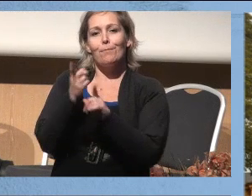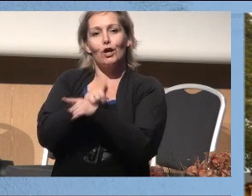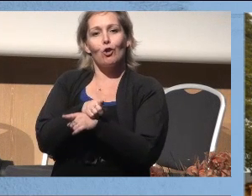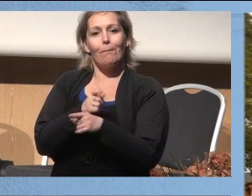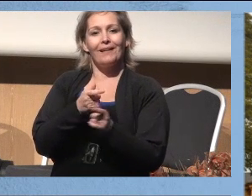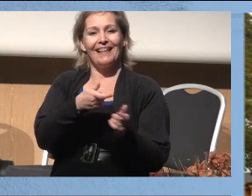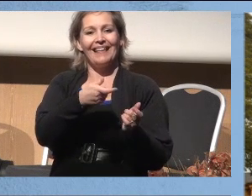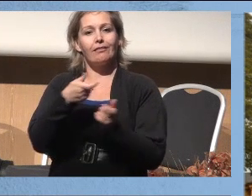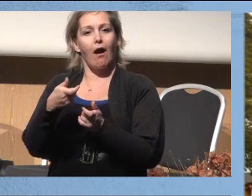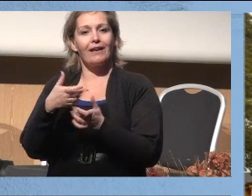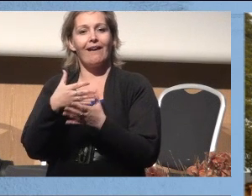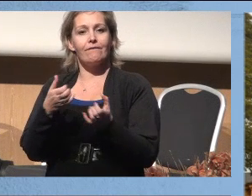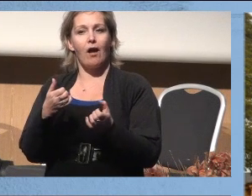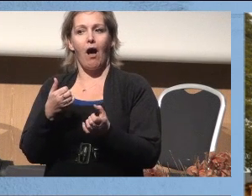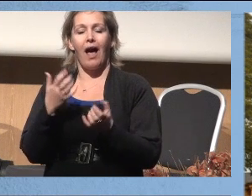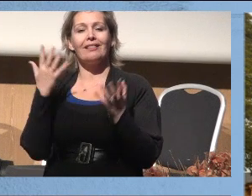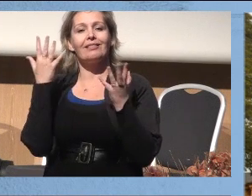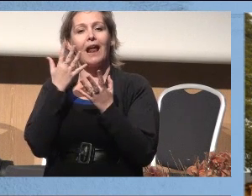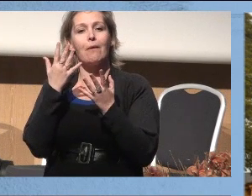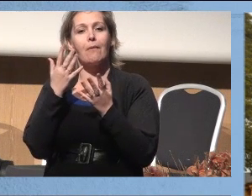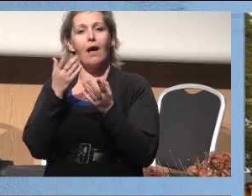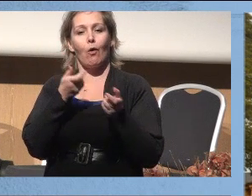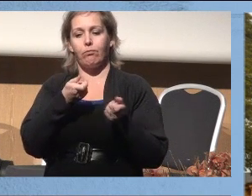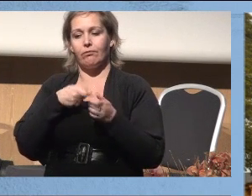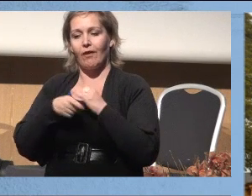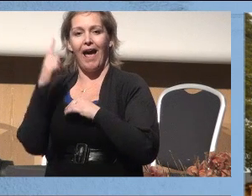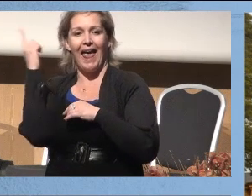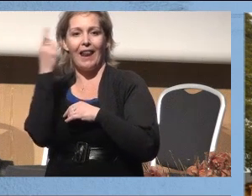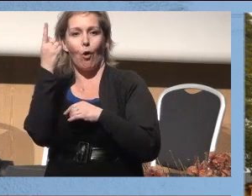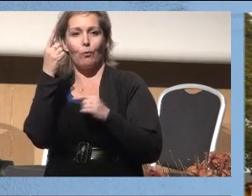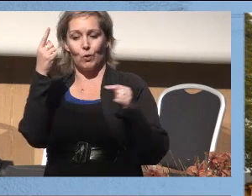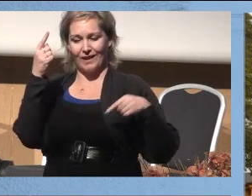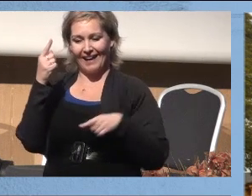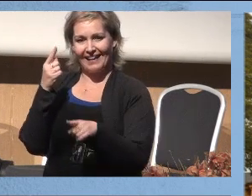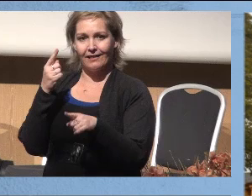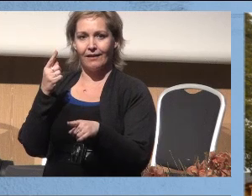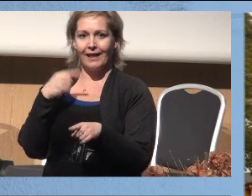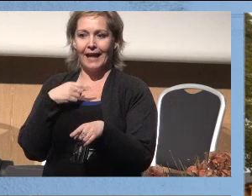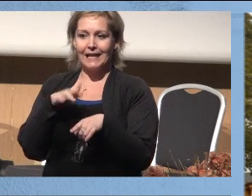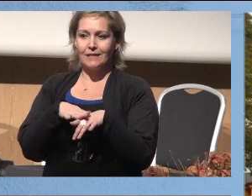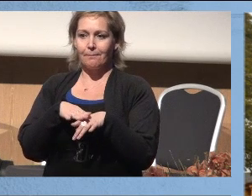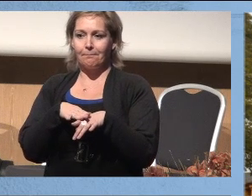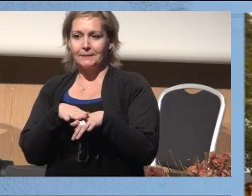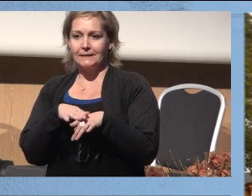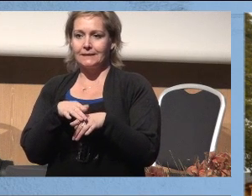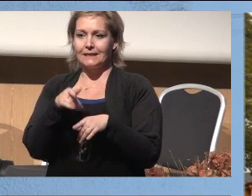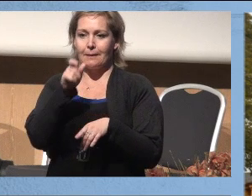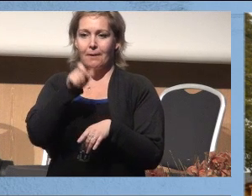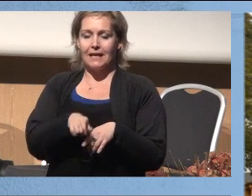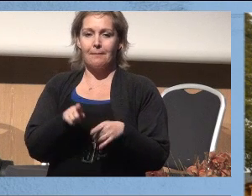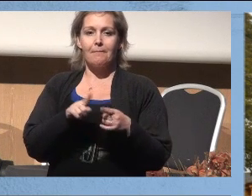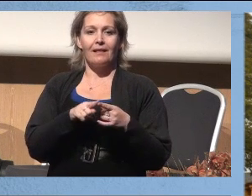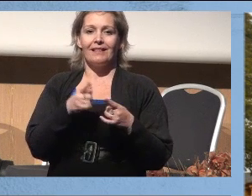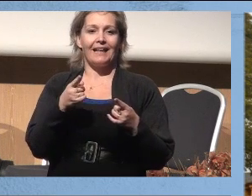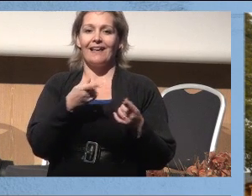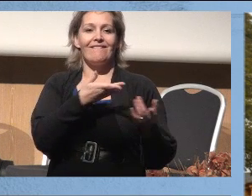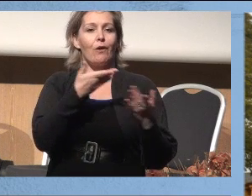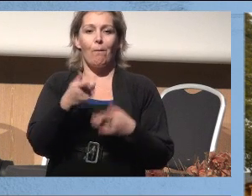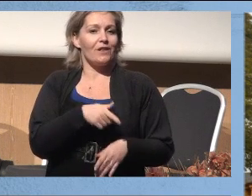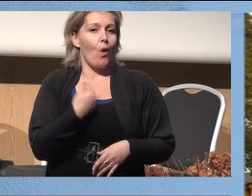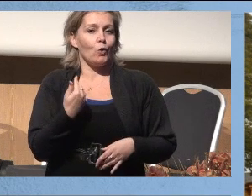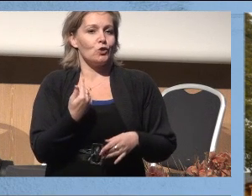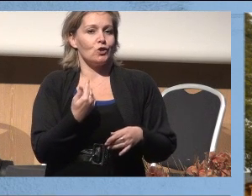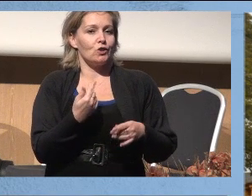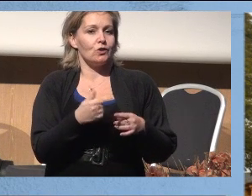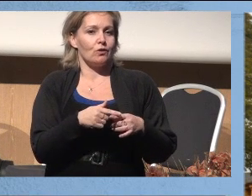inntaket fra der traumebårene kommer fra helikopter og skal inn. Så vi trengte et tørt sted å kjøre pasientene. Men det er jo ikke velkommen til oss,